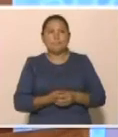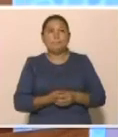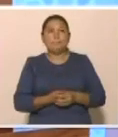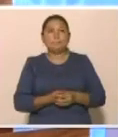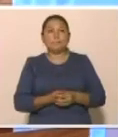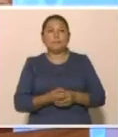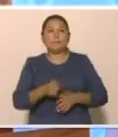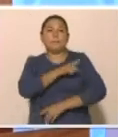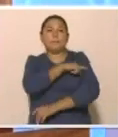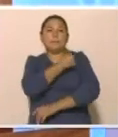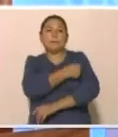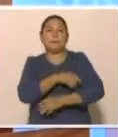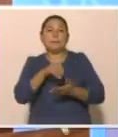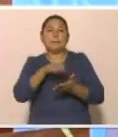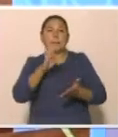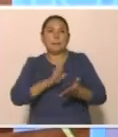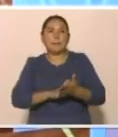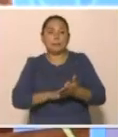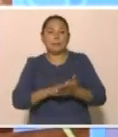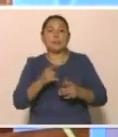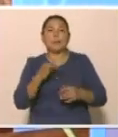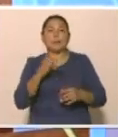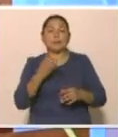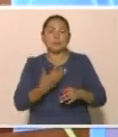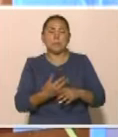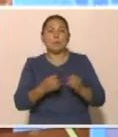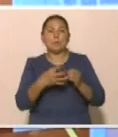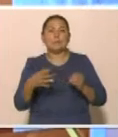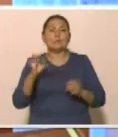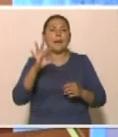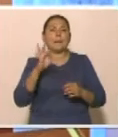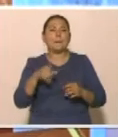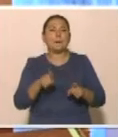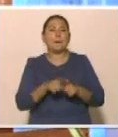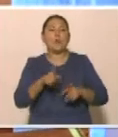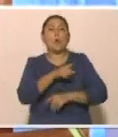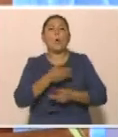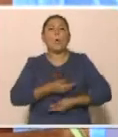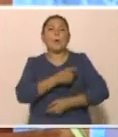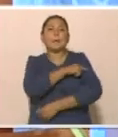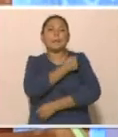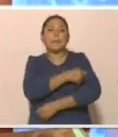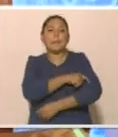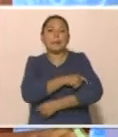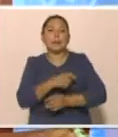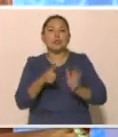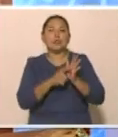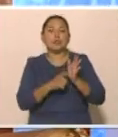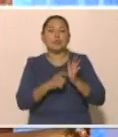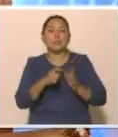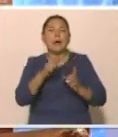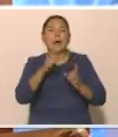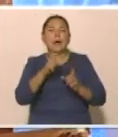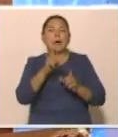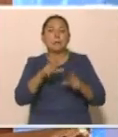Ем қаналарға түркелі ұнауқаны жалғасып жатыр, 15-ші қазаннан бері өңір клиникаларына 700 мүннен астам адам түркел